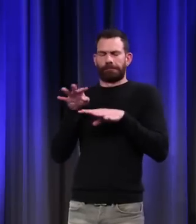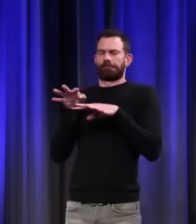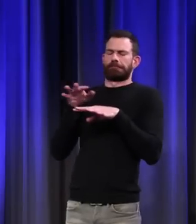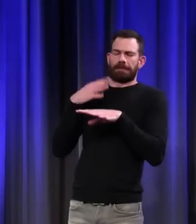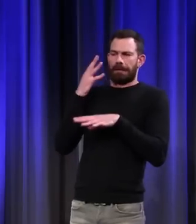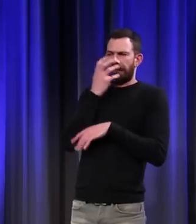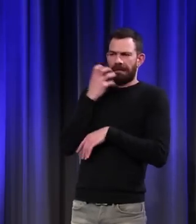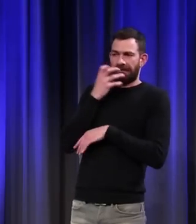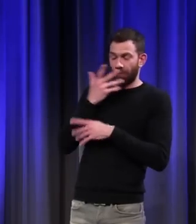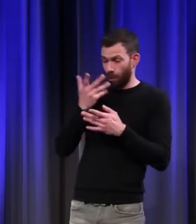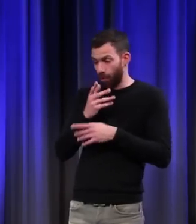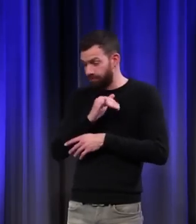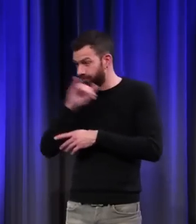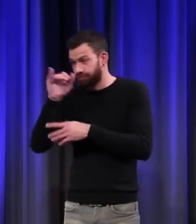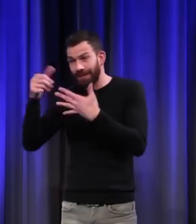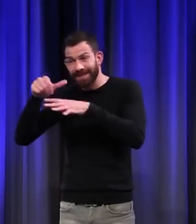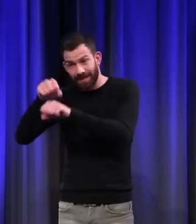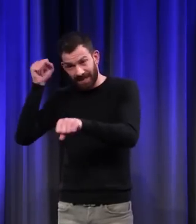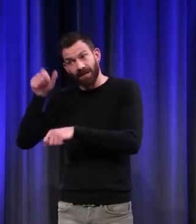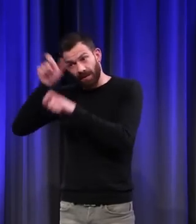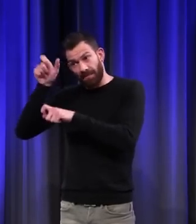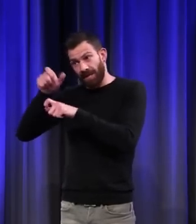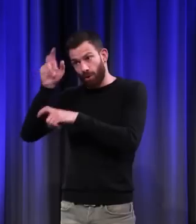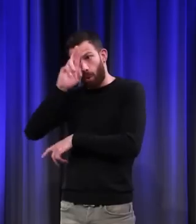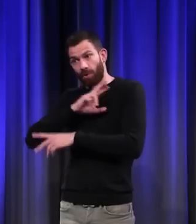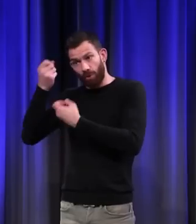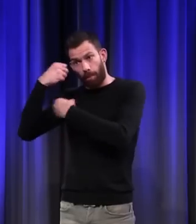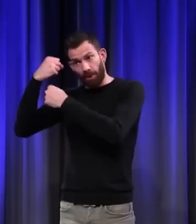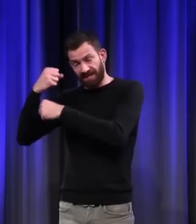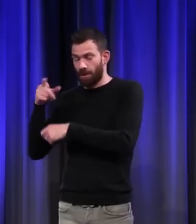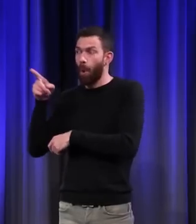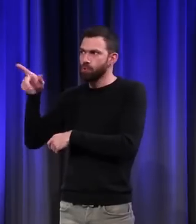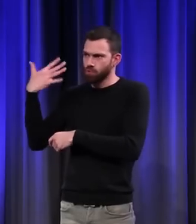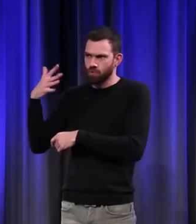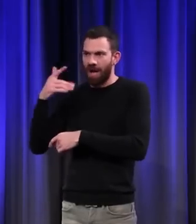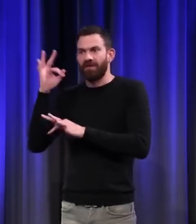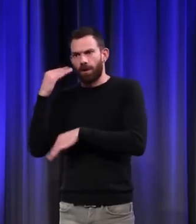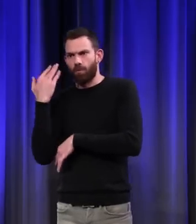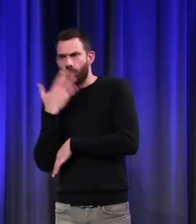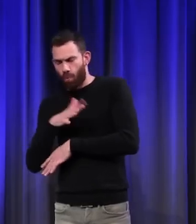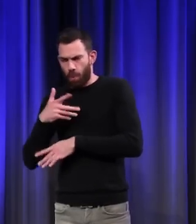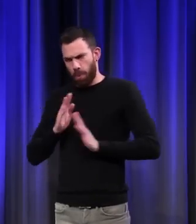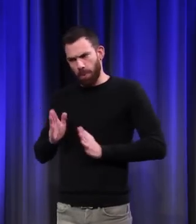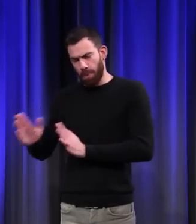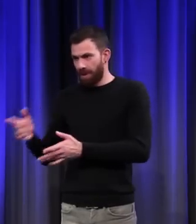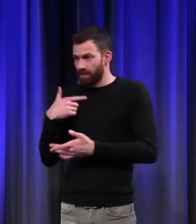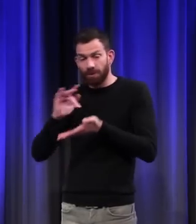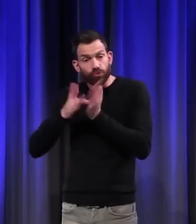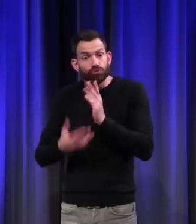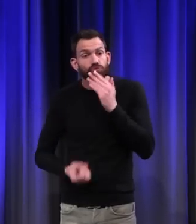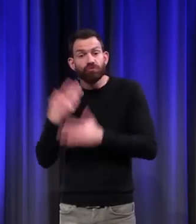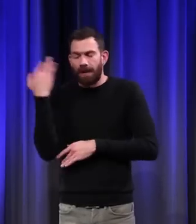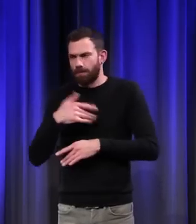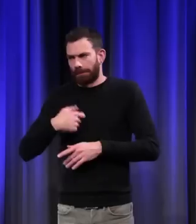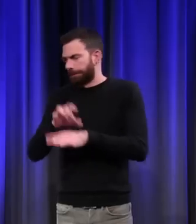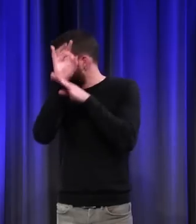Et ça dure encore au 16e siècle. Chez les protestants, qui moralisent énormément le vêtement et les couleurs, on est hostile à toute nouveauté.